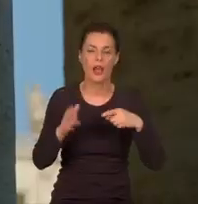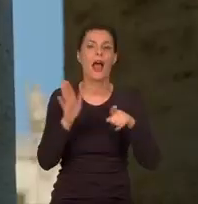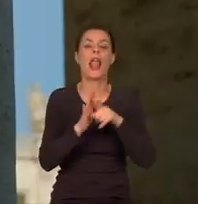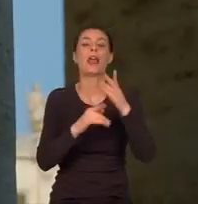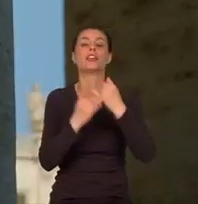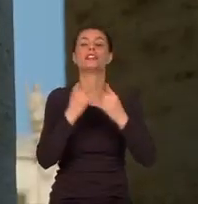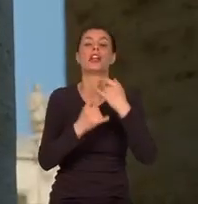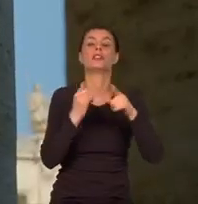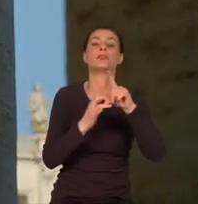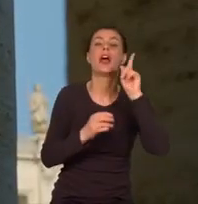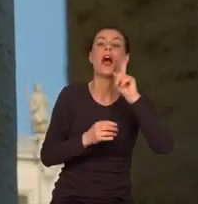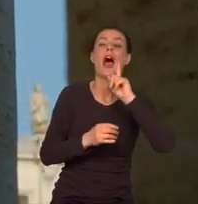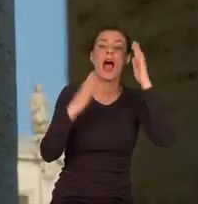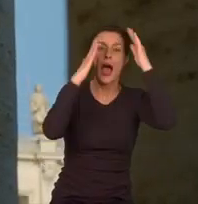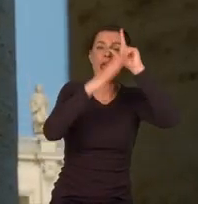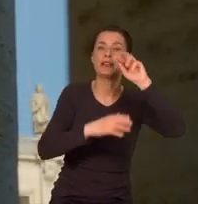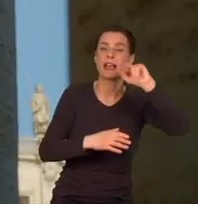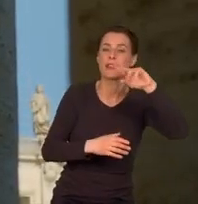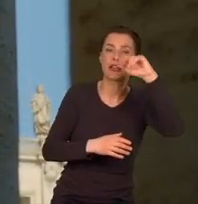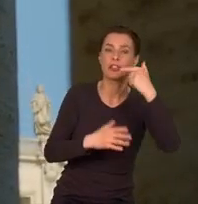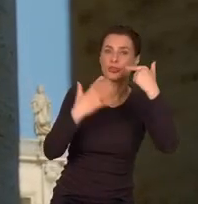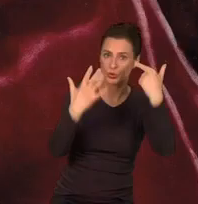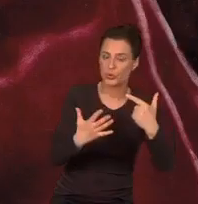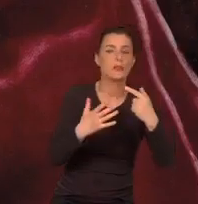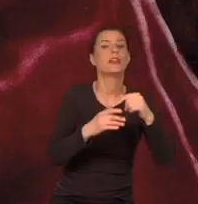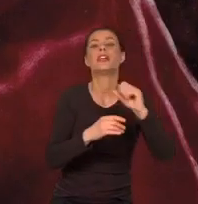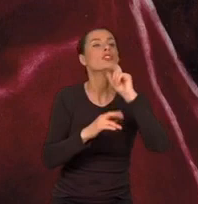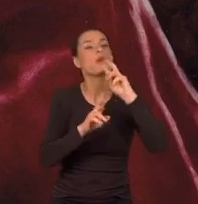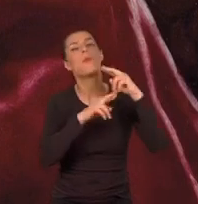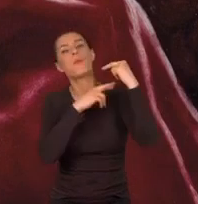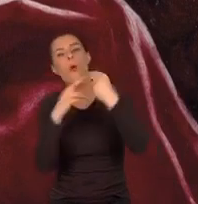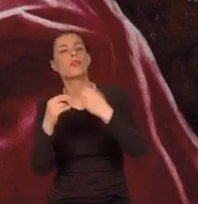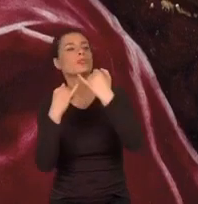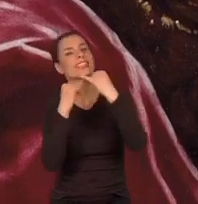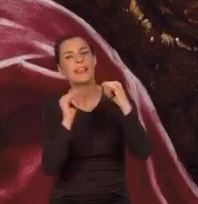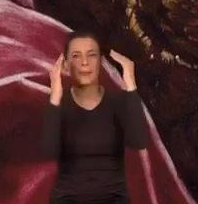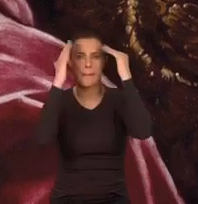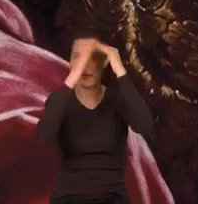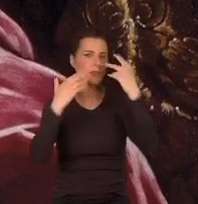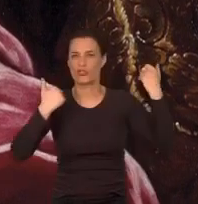po śmierci patrona, Aleksandra VII, żaden papież nie chciał wrócić do tak szeroko zakrojonych prac.